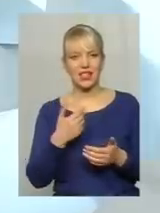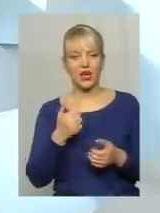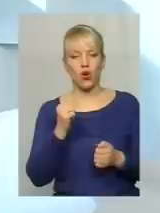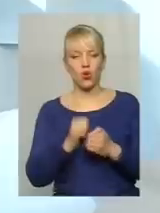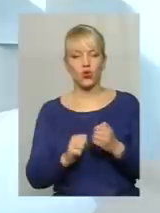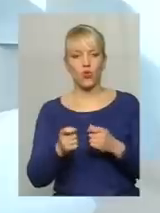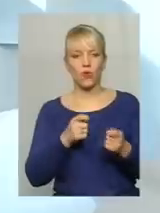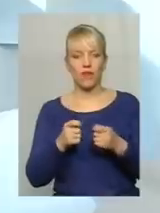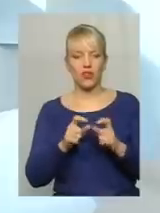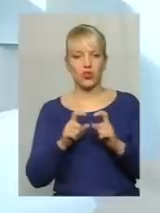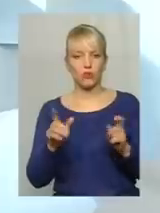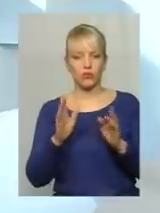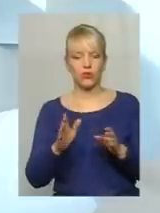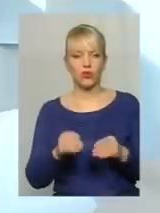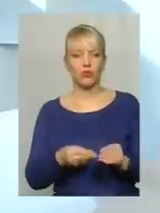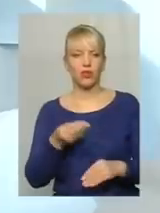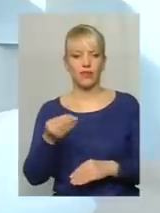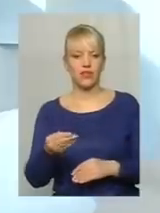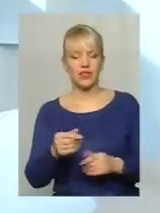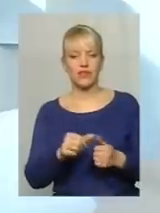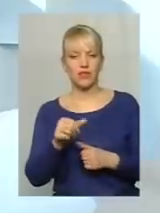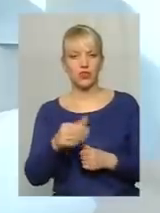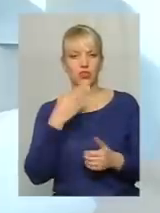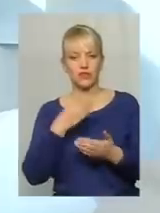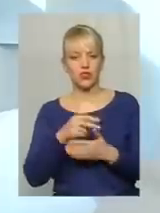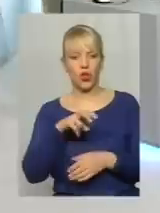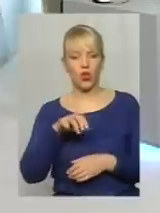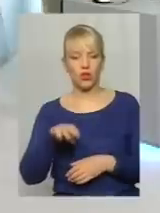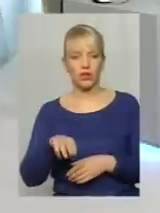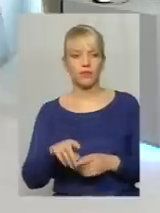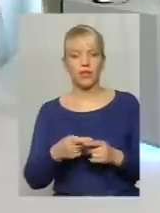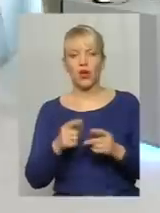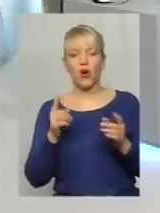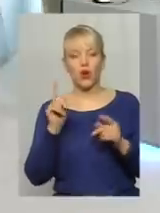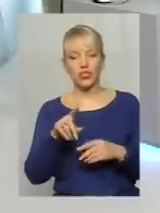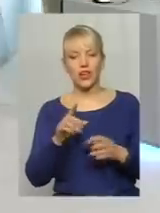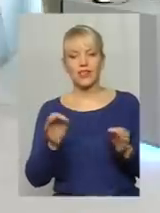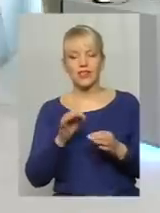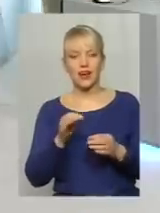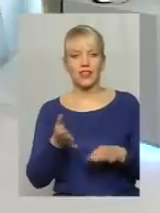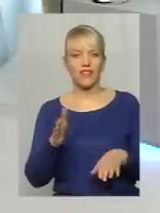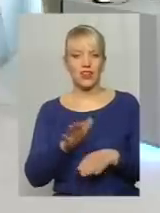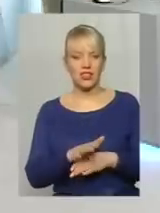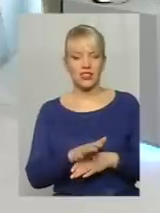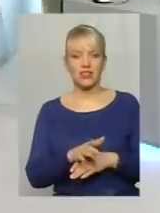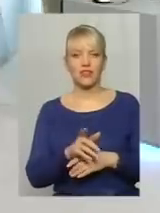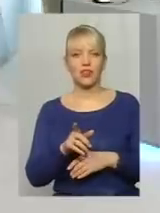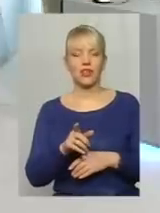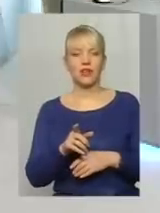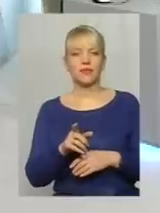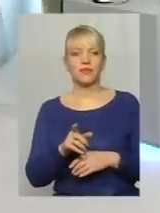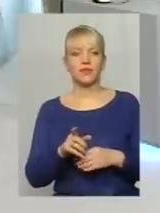управляюча компанія буде подаватися виключено на свої лоти, хоча ніяких вказівок їм, як самостійно господарюючим